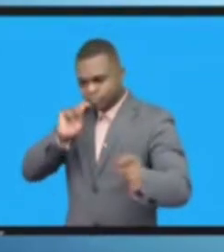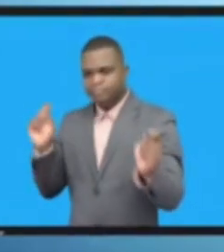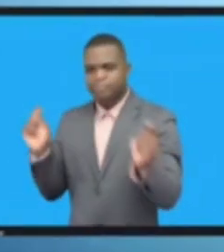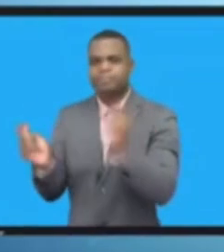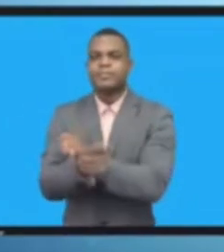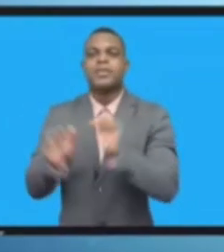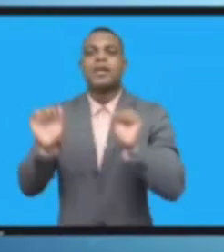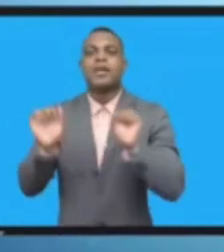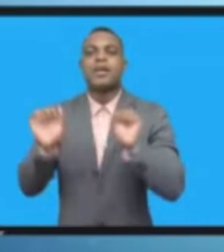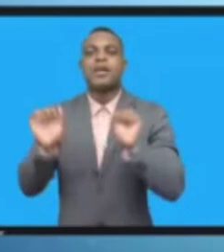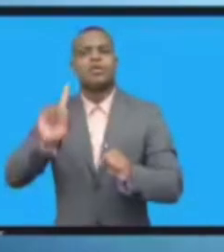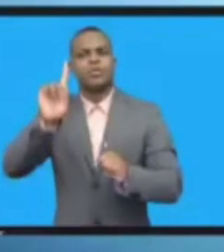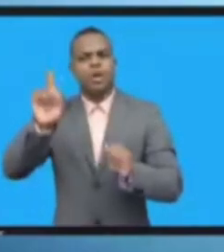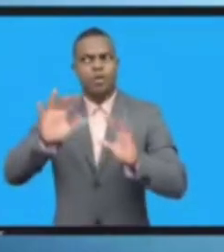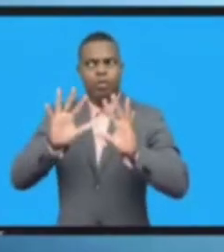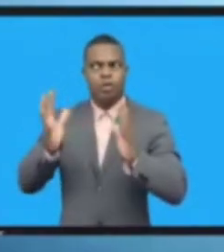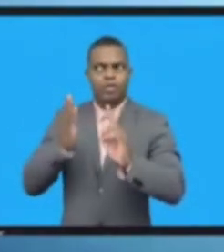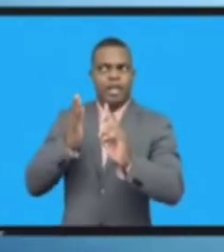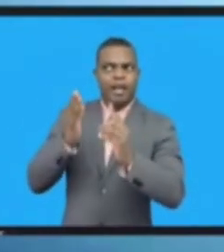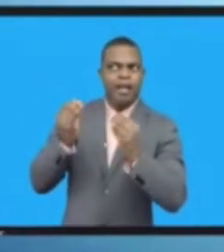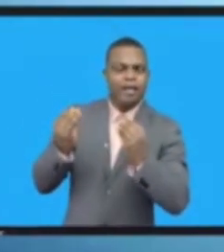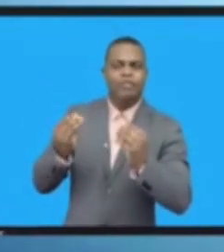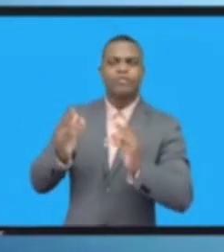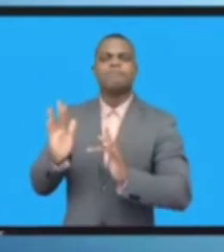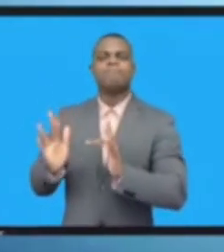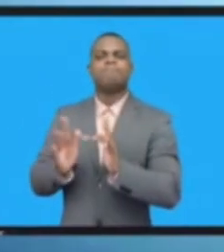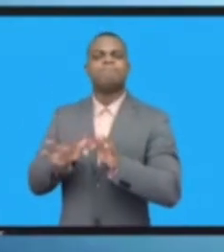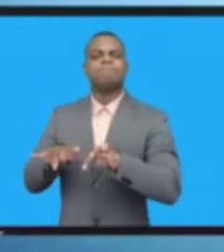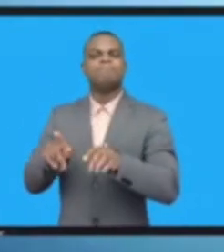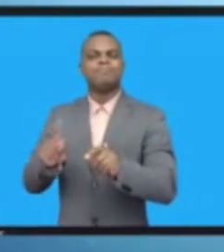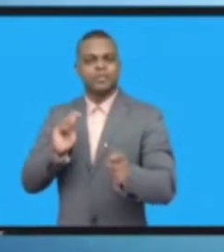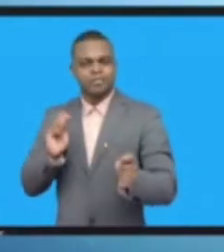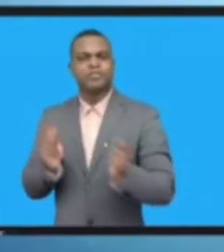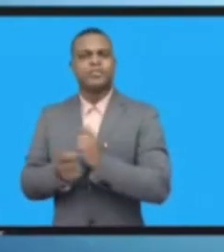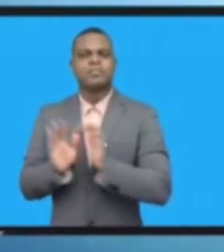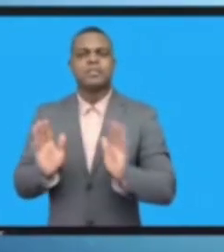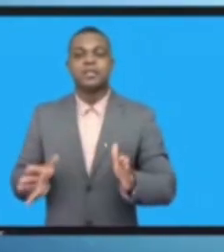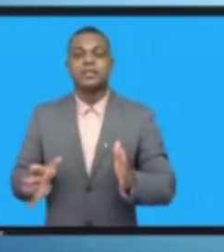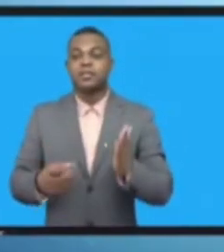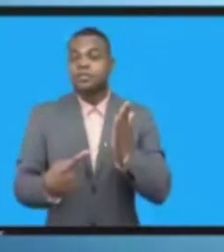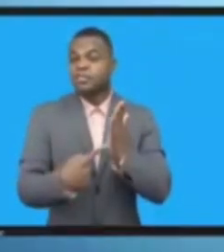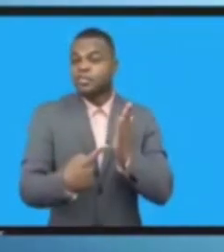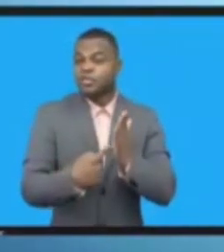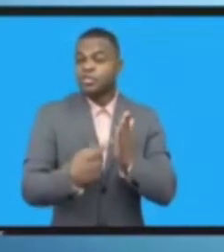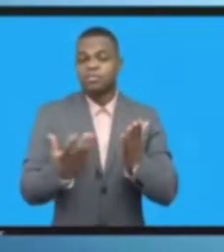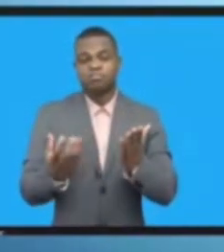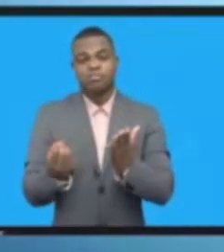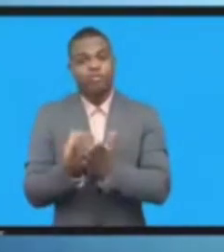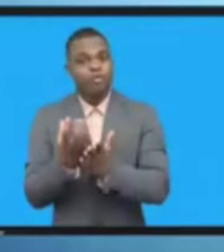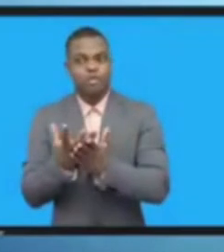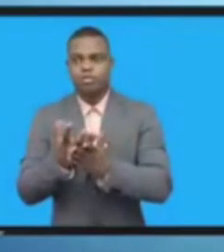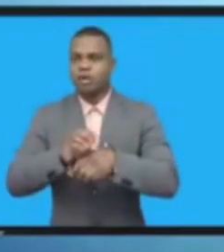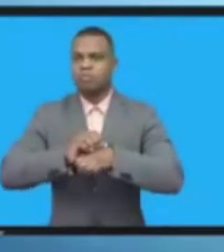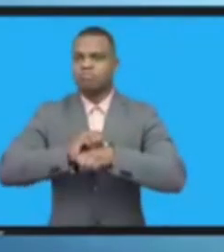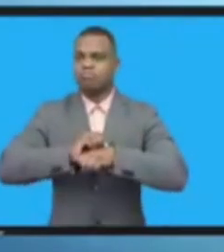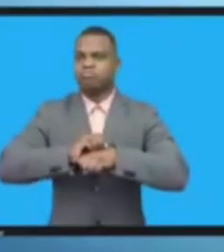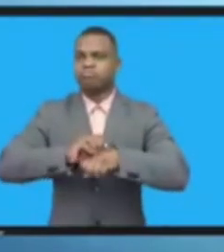الأمر يعود لنا جميعاً لأن نبدأ مجتمعاً معلوماتياً